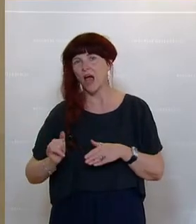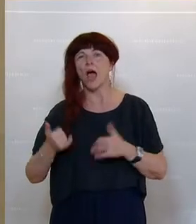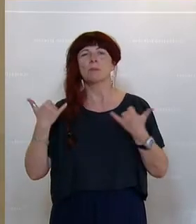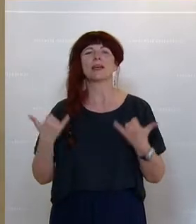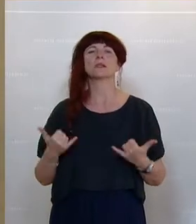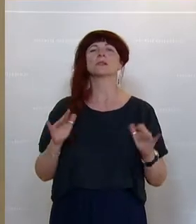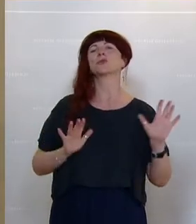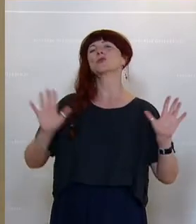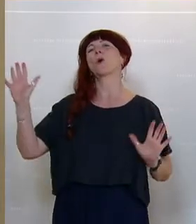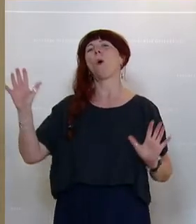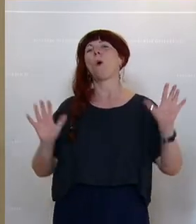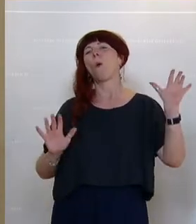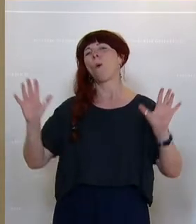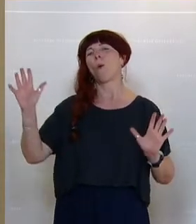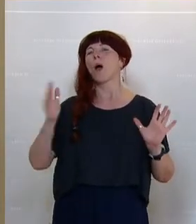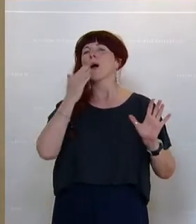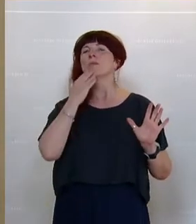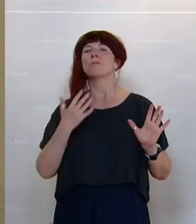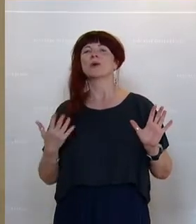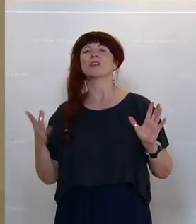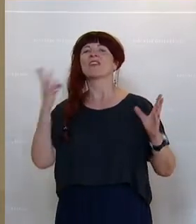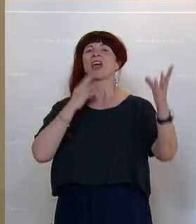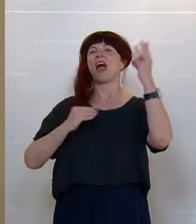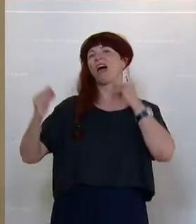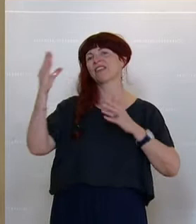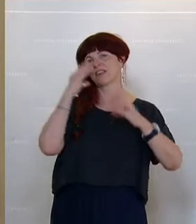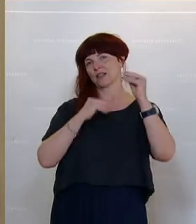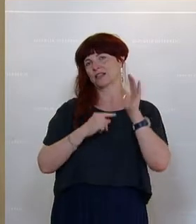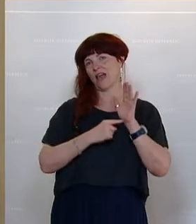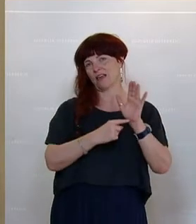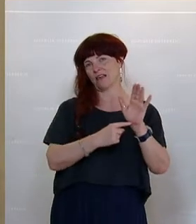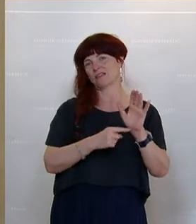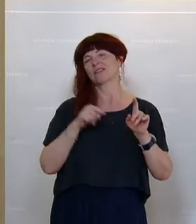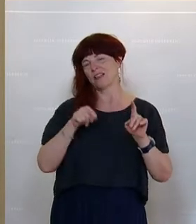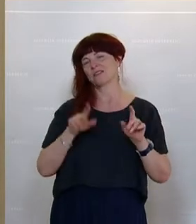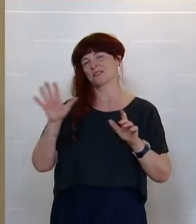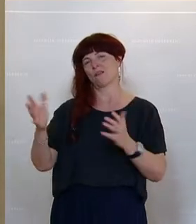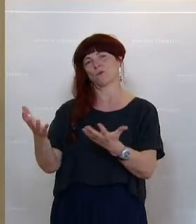es geht um Bühne, es geht um Kulisse. Das ist Ihr Anliegen und sonst gar nichts.